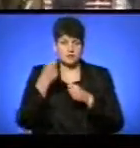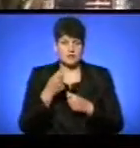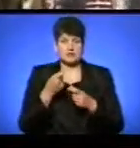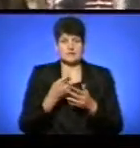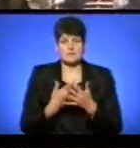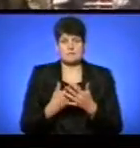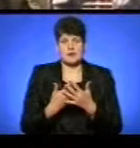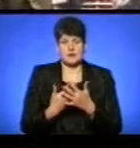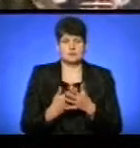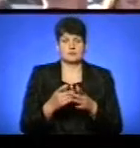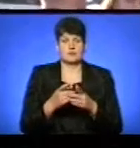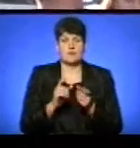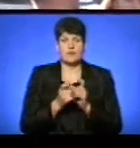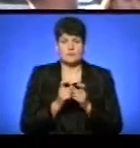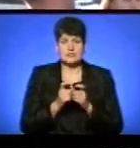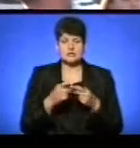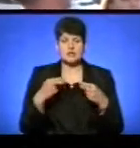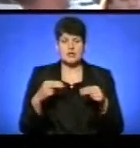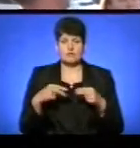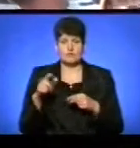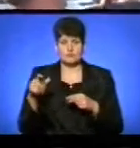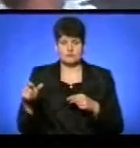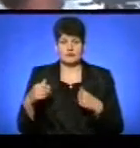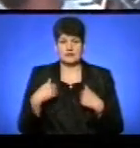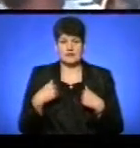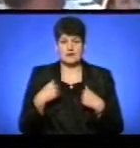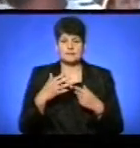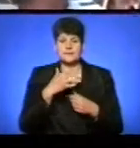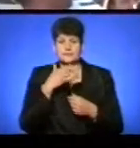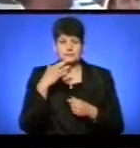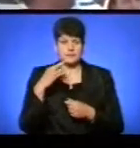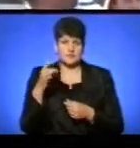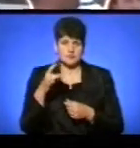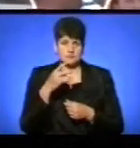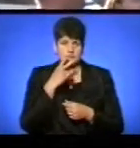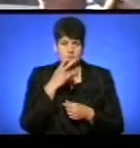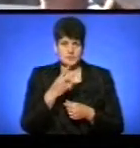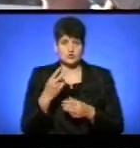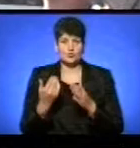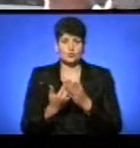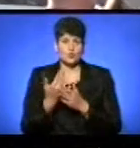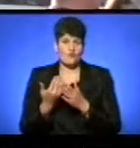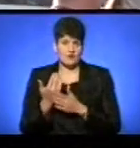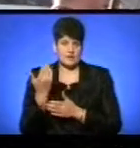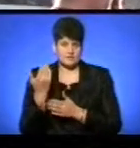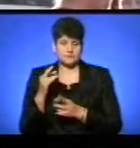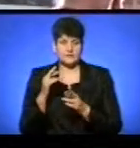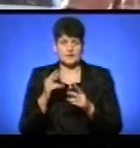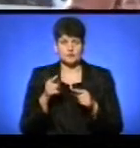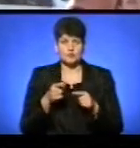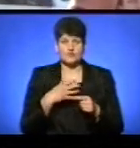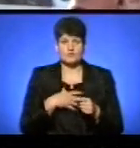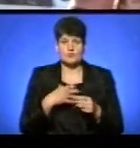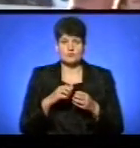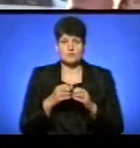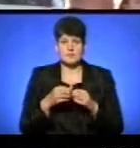людьми. Я не раз бачив в новинах таку актуальну проблему,